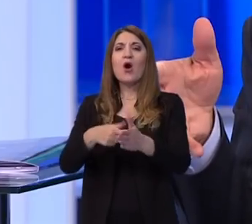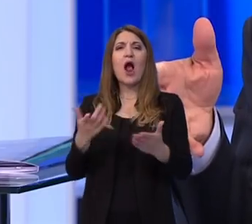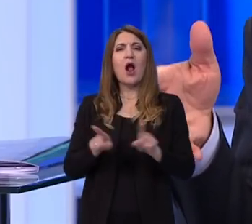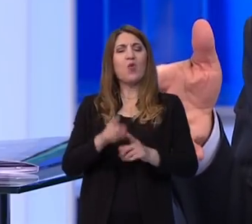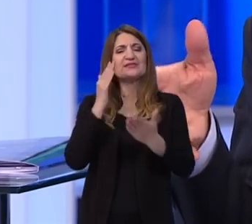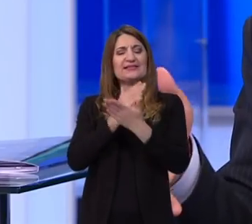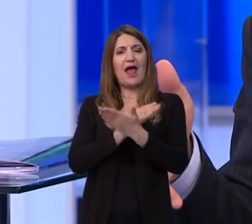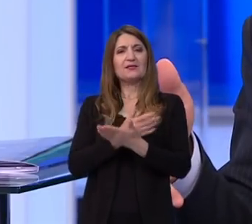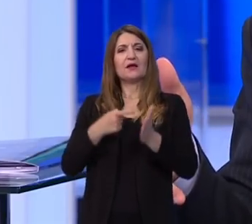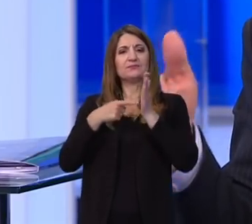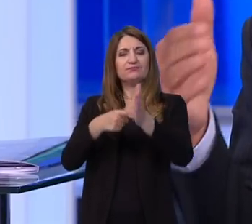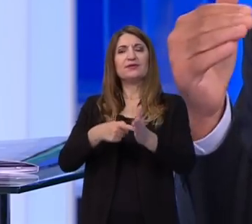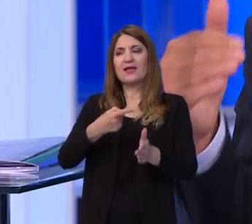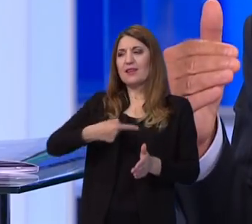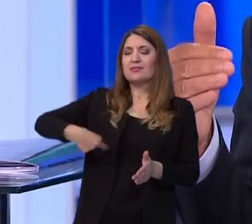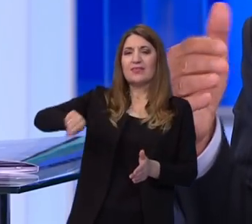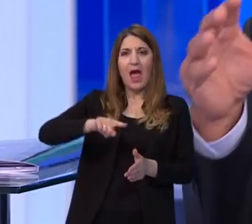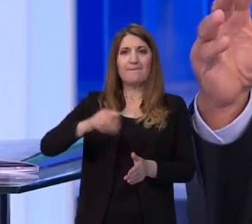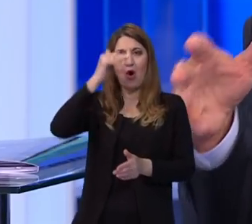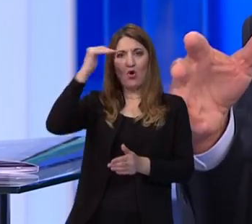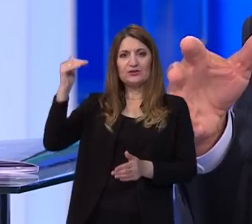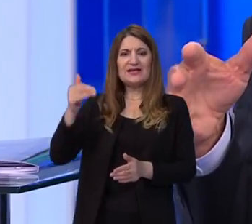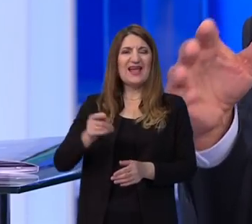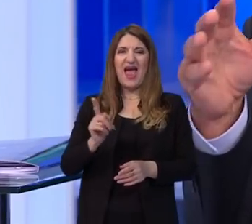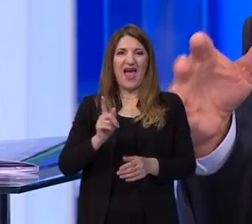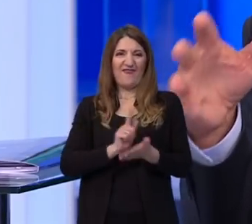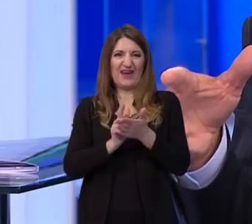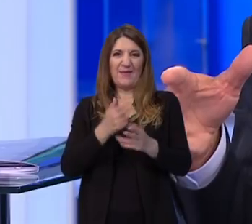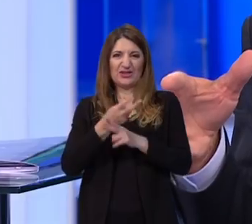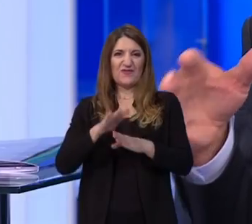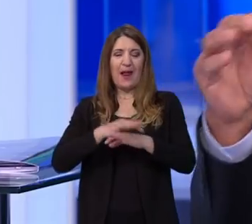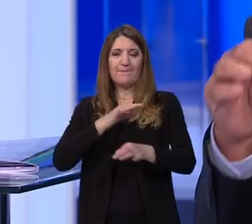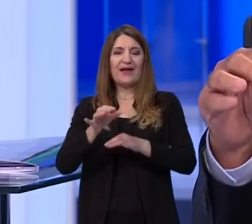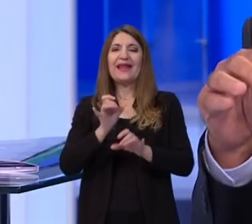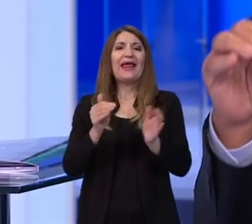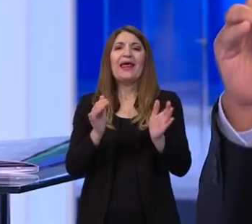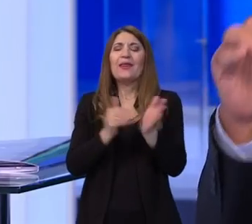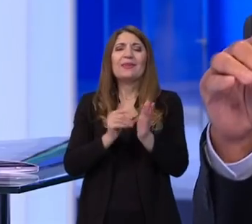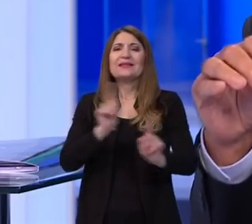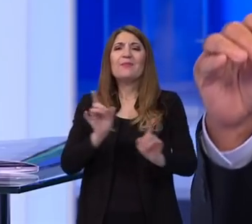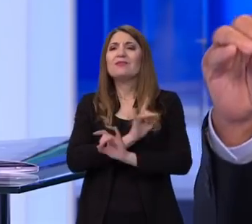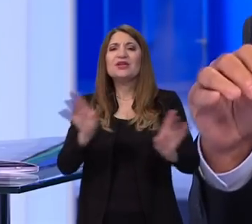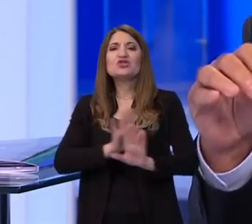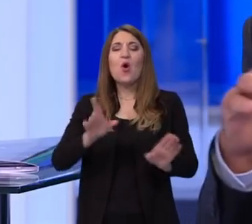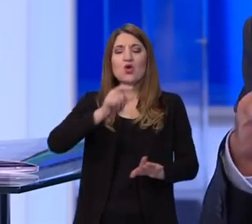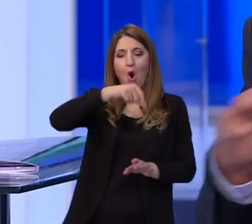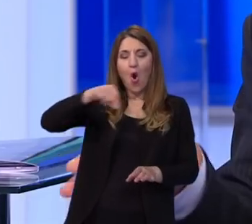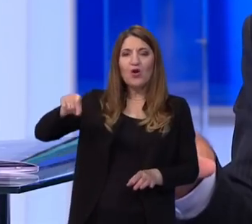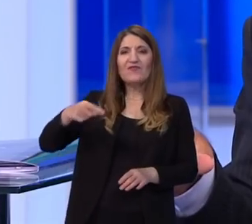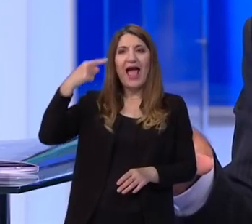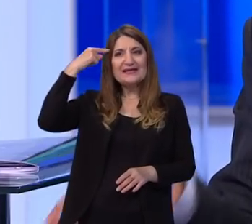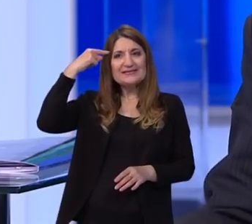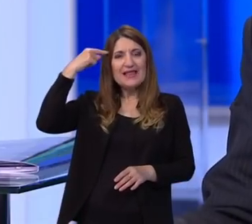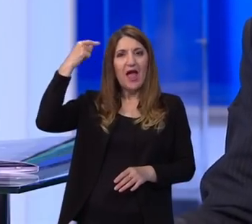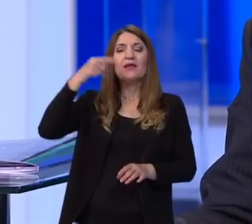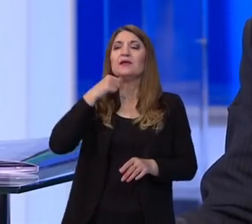koji bi trebao biti slika i nama odraslima, da ne treba na državnoj maturi činiti ništa više od onoga olovka, znanje i